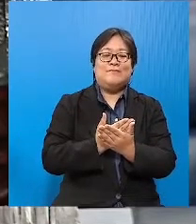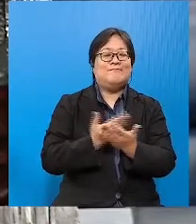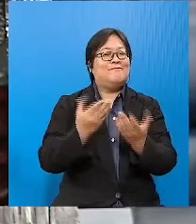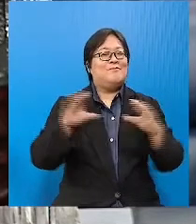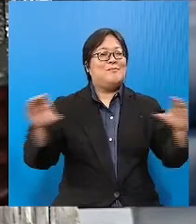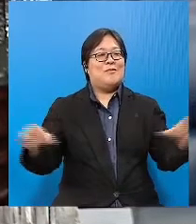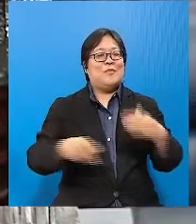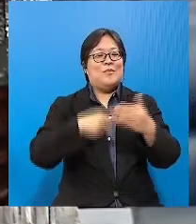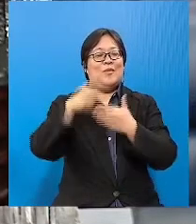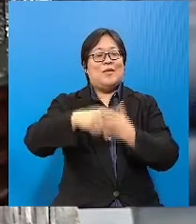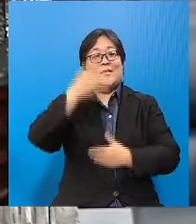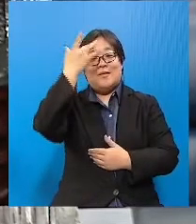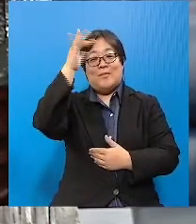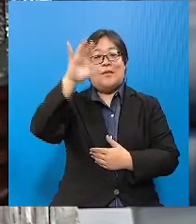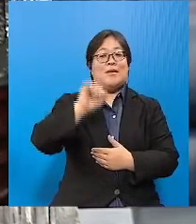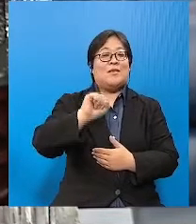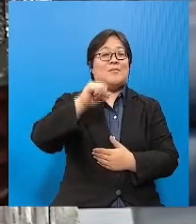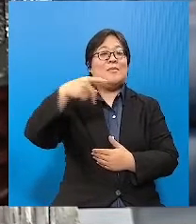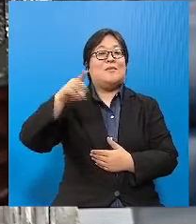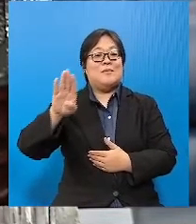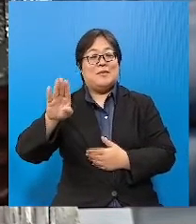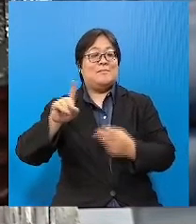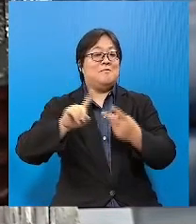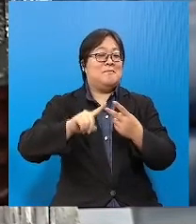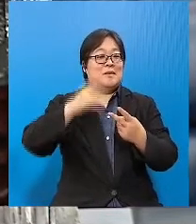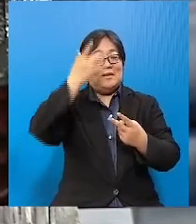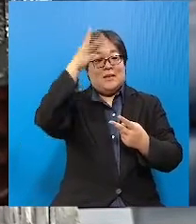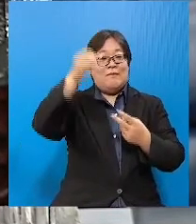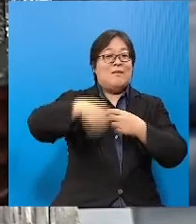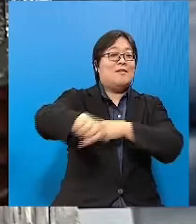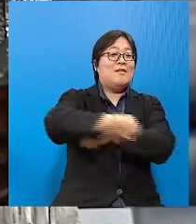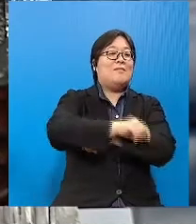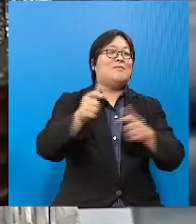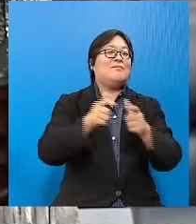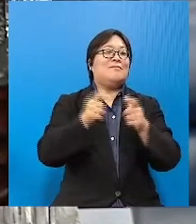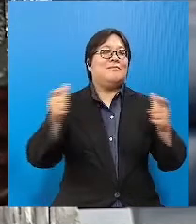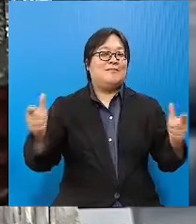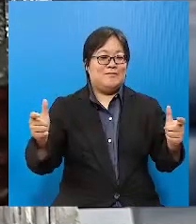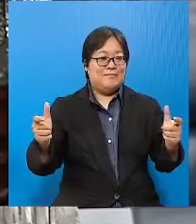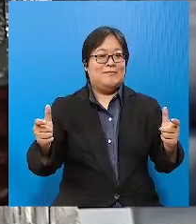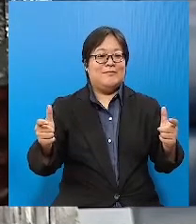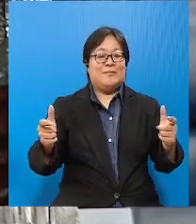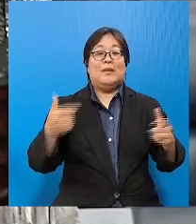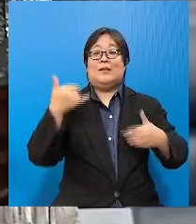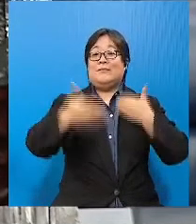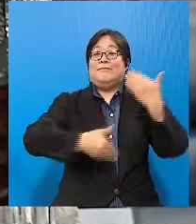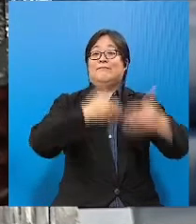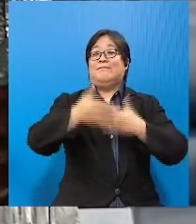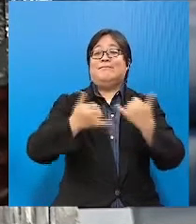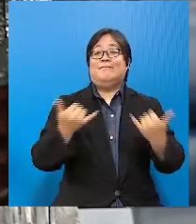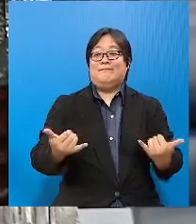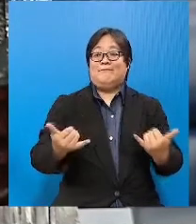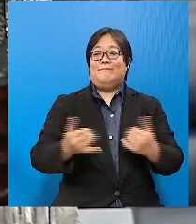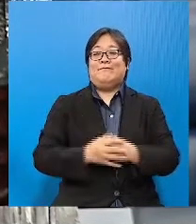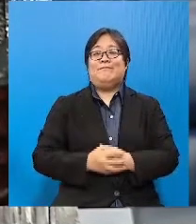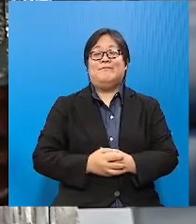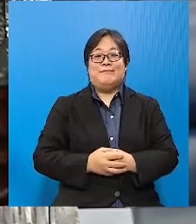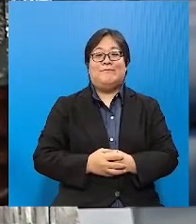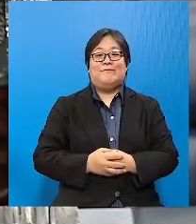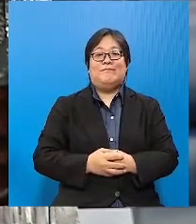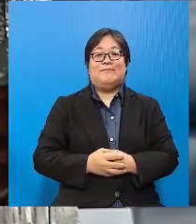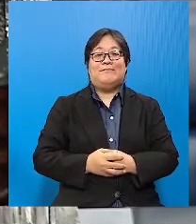pelaksanaan program Smart SBB ataupun smart sawah bersekala besar yang sedang dilaksanakan di beberapa lokasi